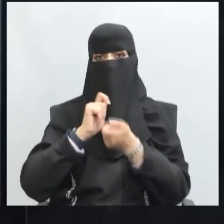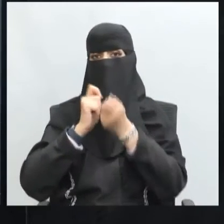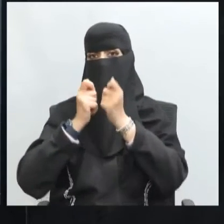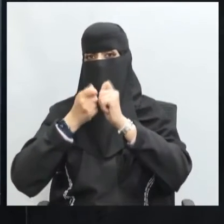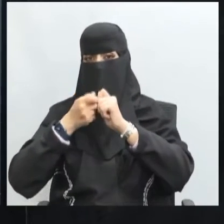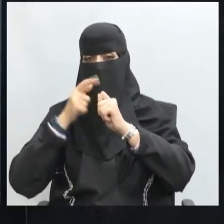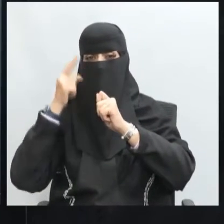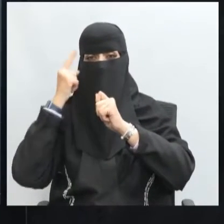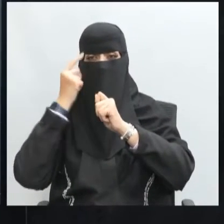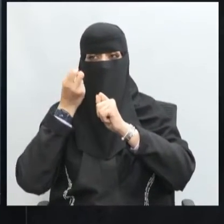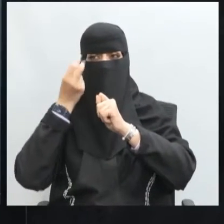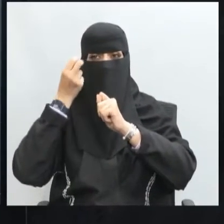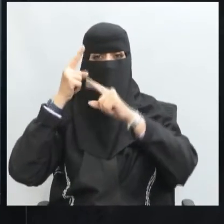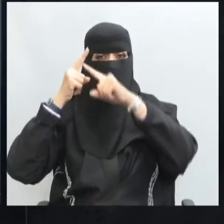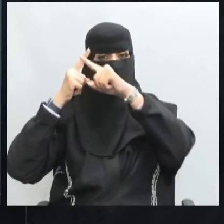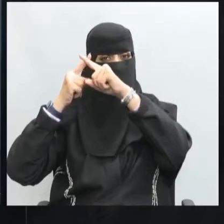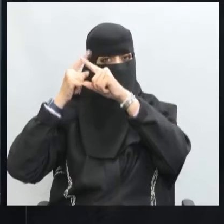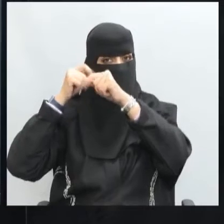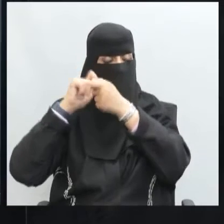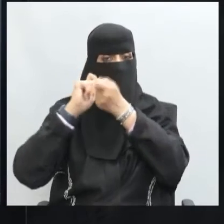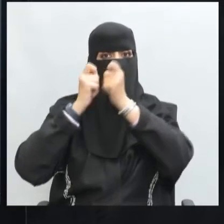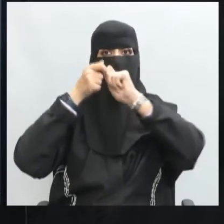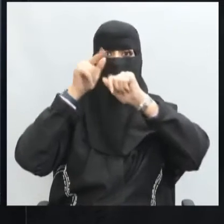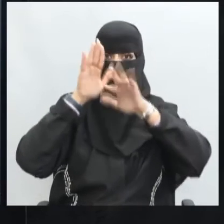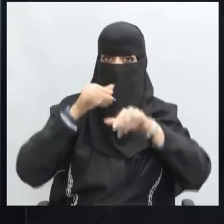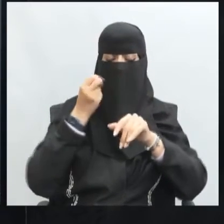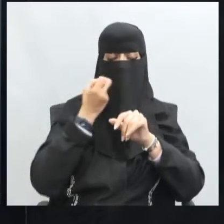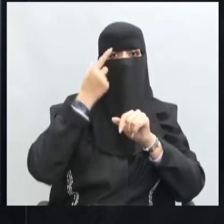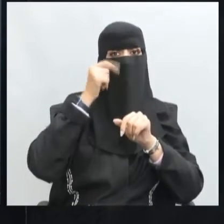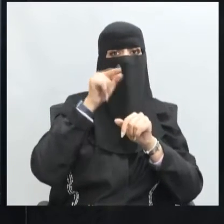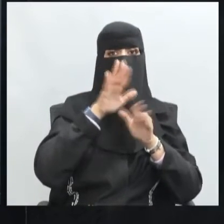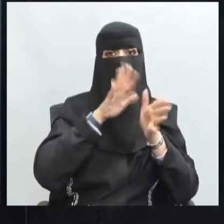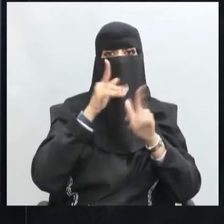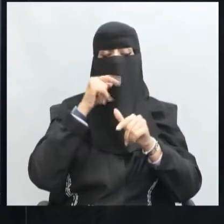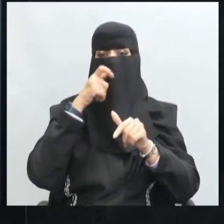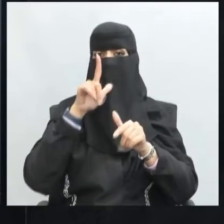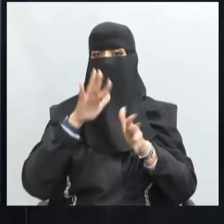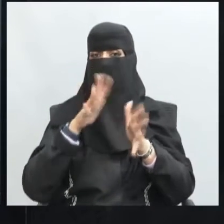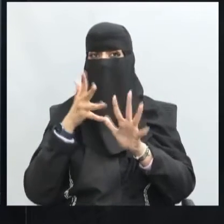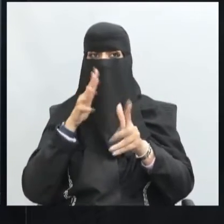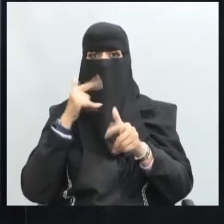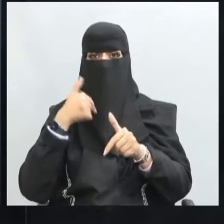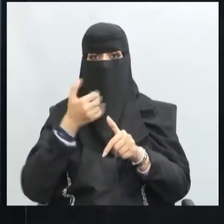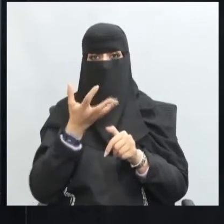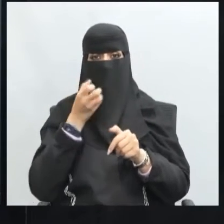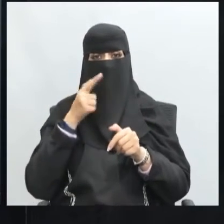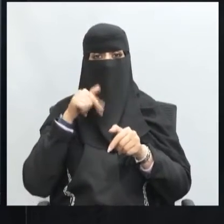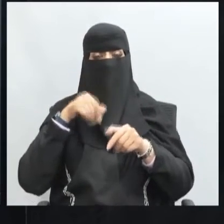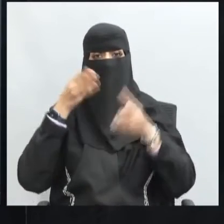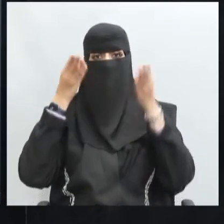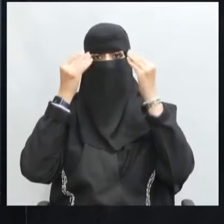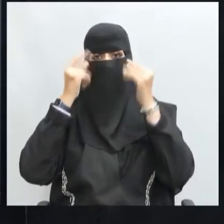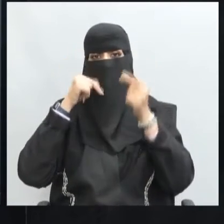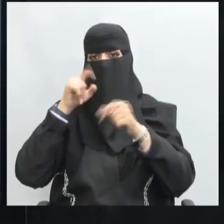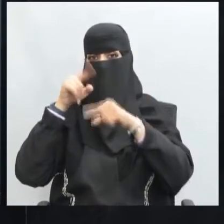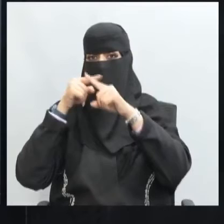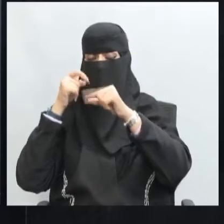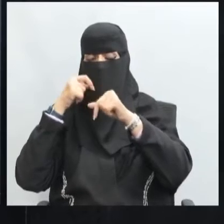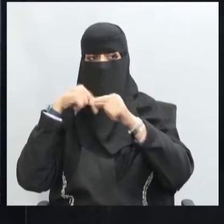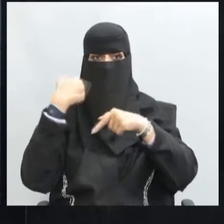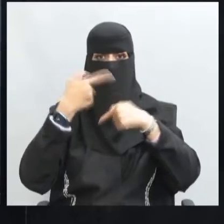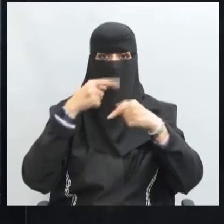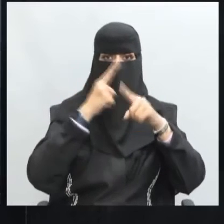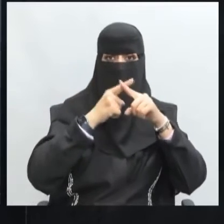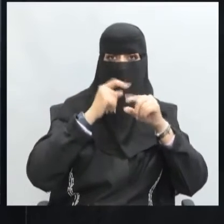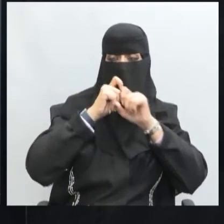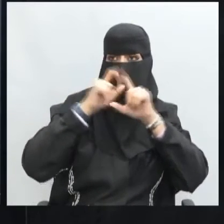الأفكار غير الصحيحة وتقويمها فقد يكون لديه معلومة مغلوطة وبعد الحوار تضحت ليه